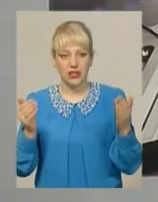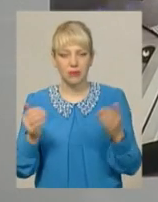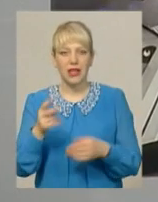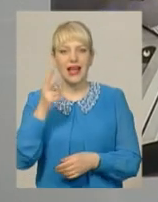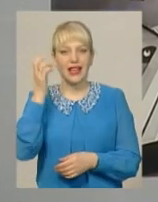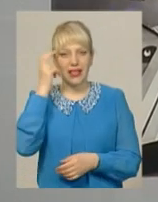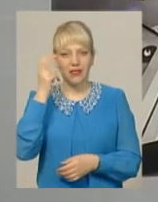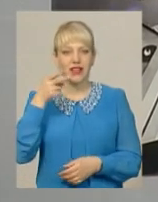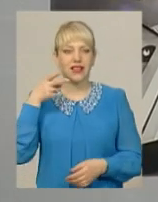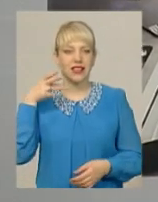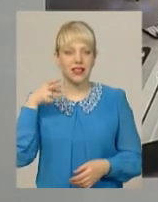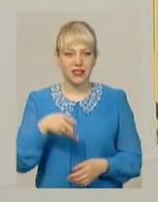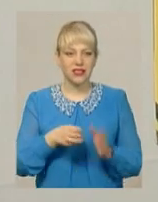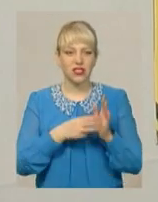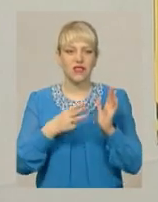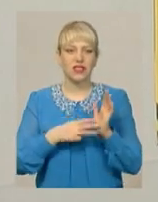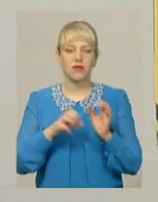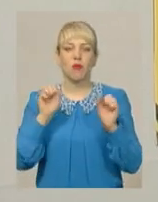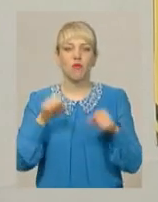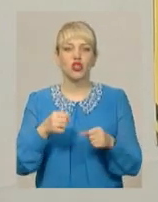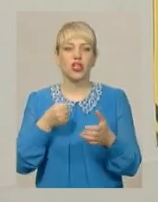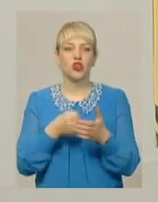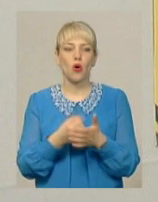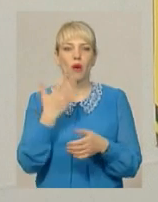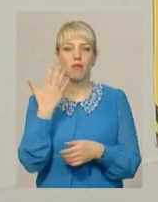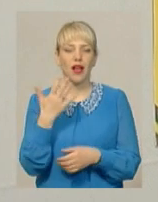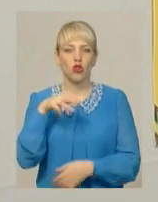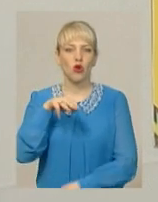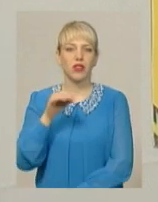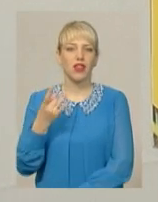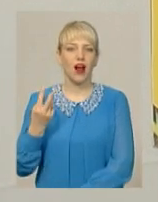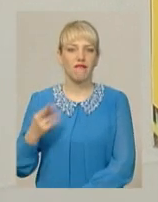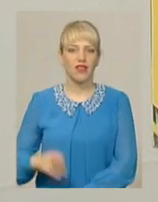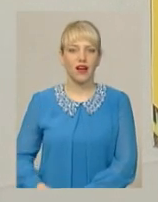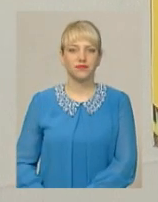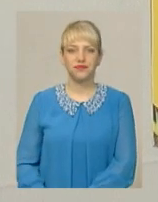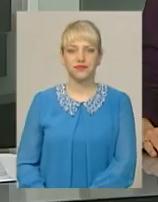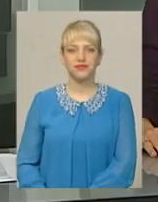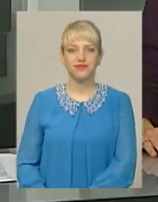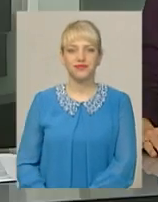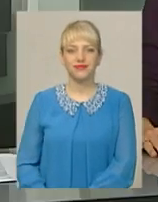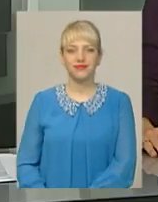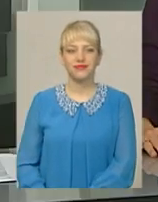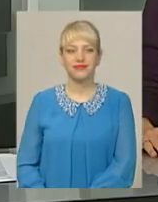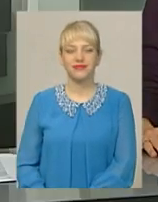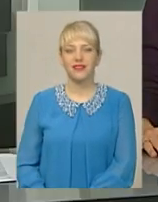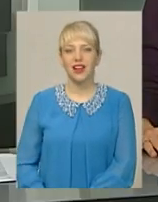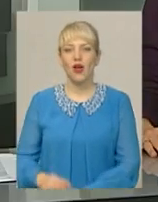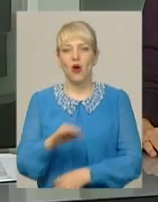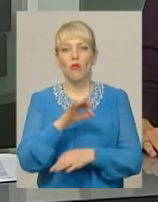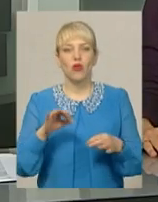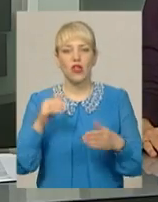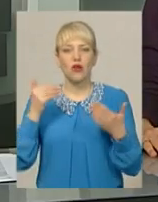-2018» можна буде до 5 травня. Тетяна Ворожцова, Віктор Кривий, новини Поділля, Центр. Проект